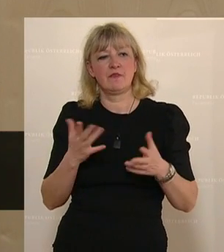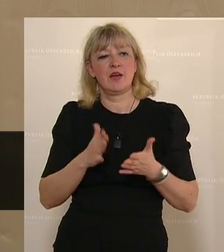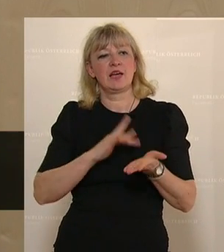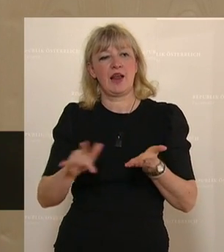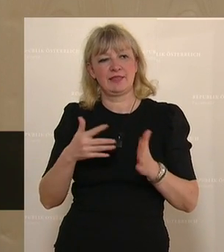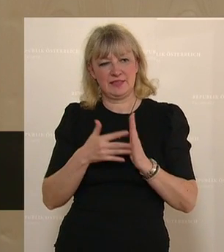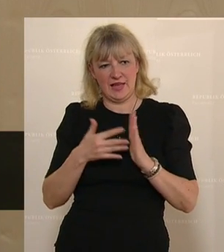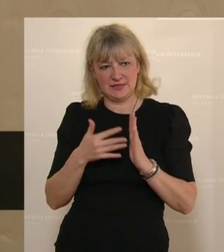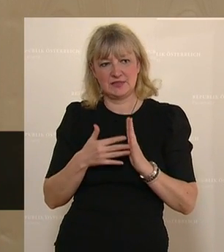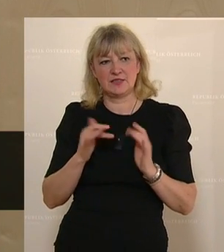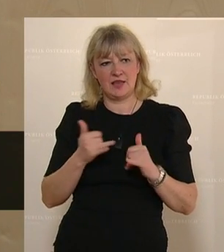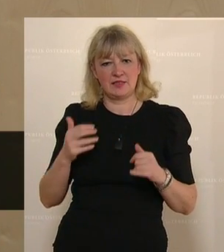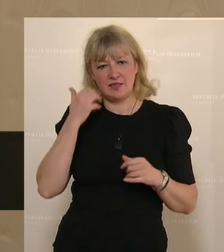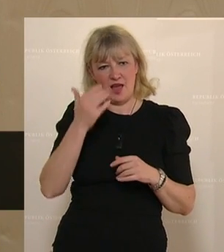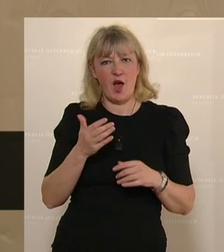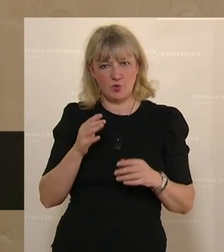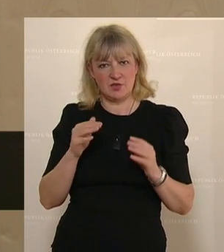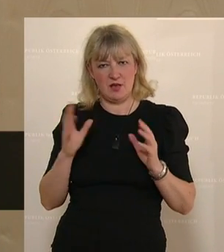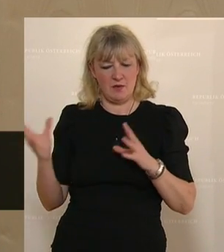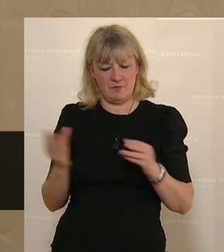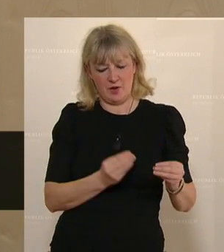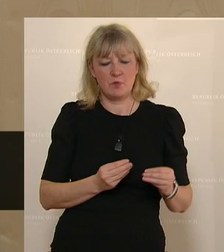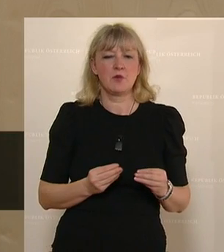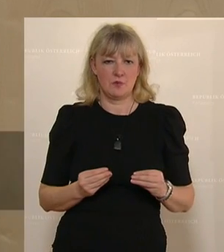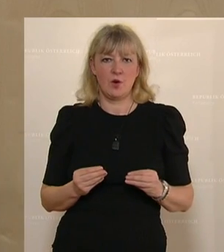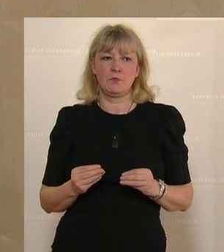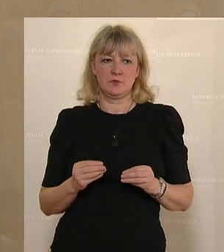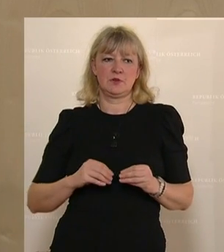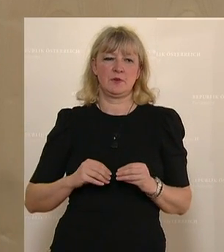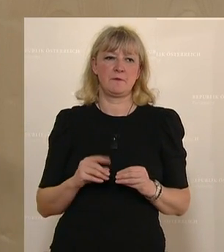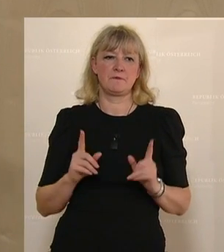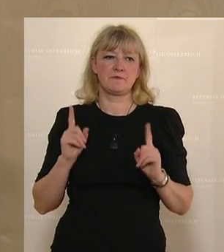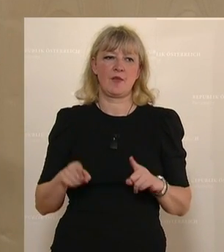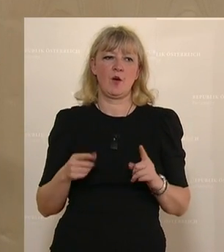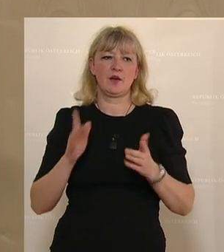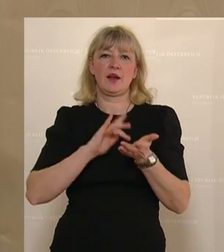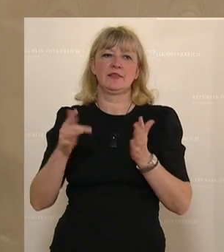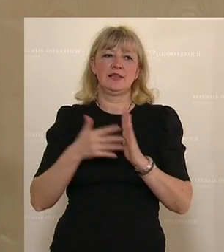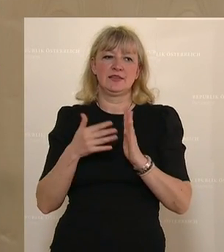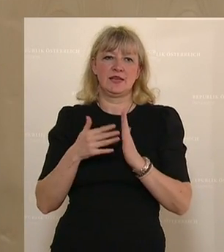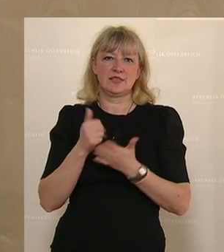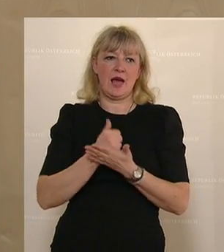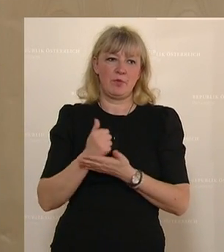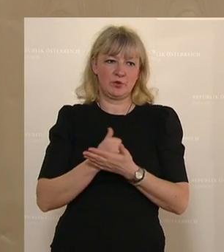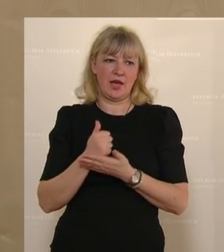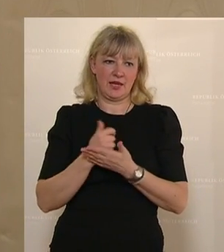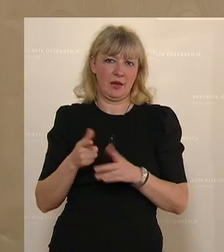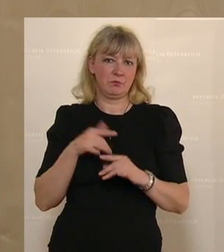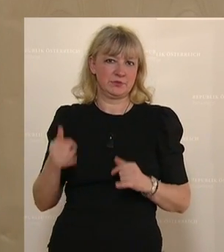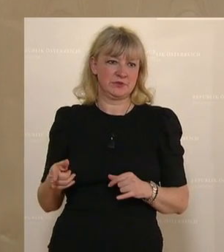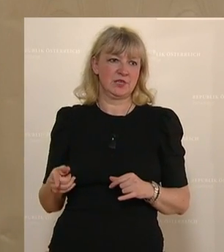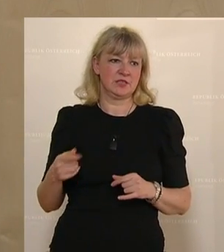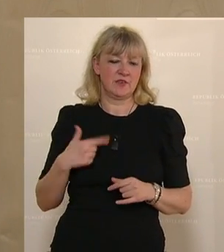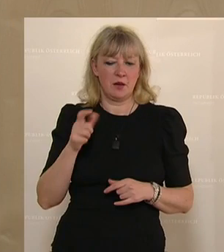Gratistests, die jeder nach Hause, die Wohnzimmertests bekommt und die Gratistests in den Apotheken, die bis jetzt